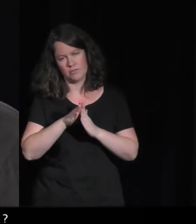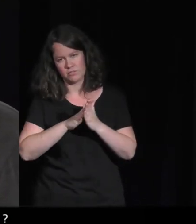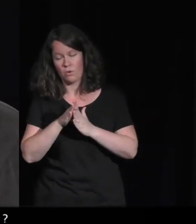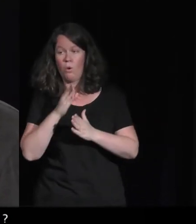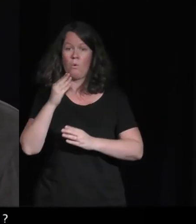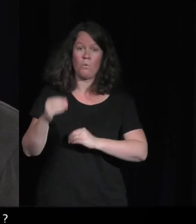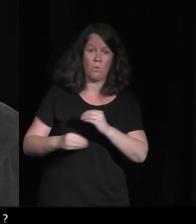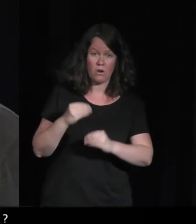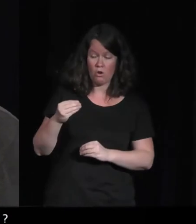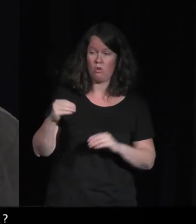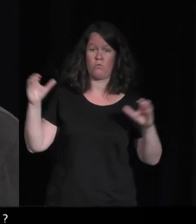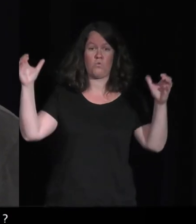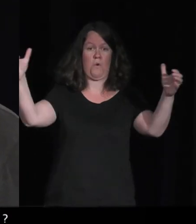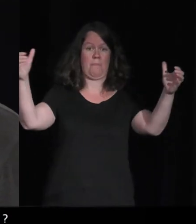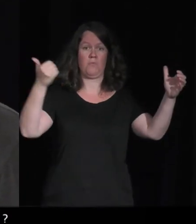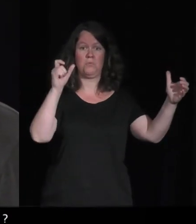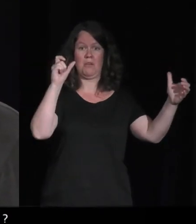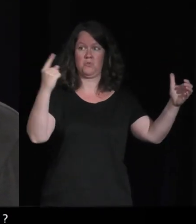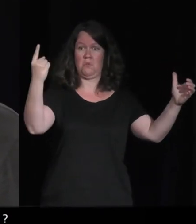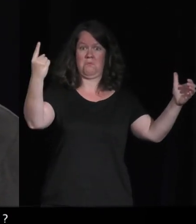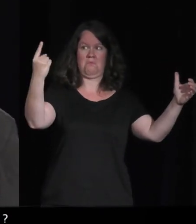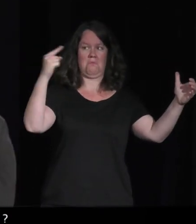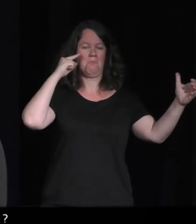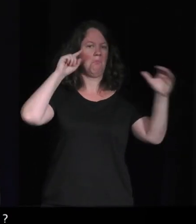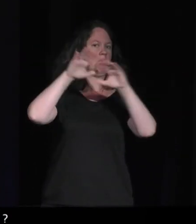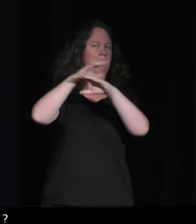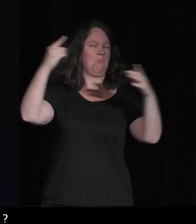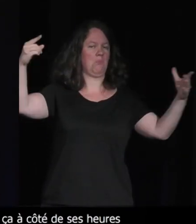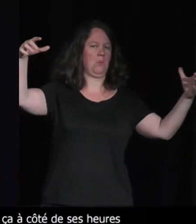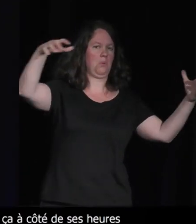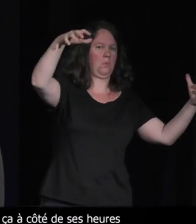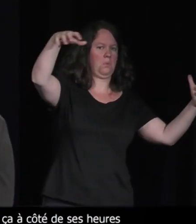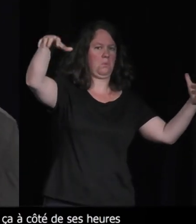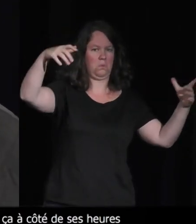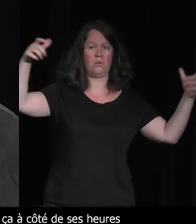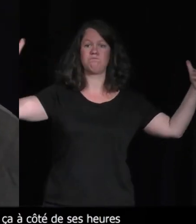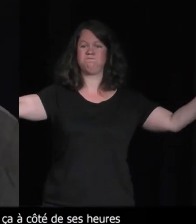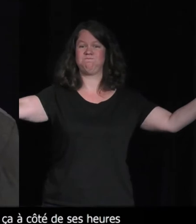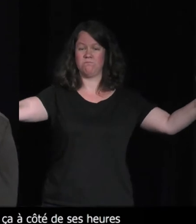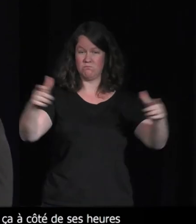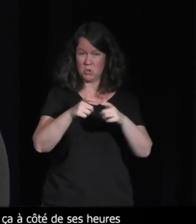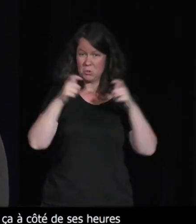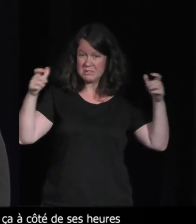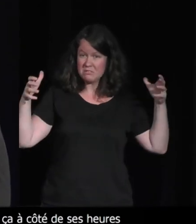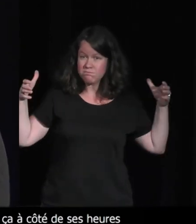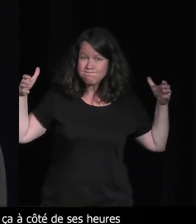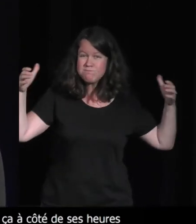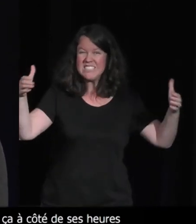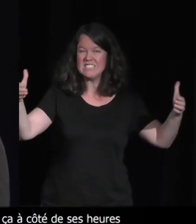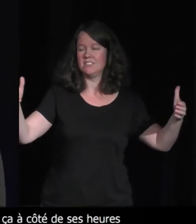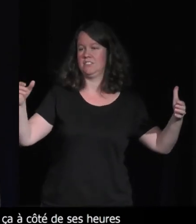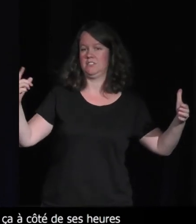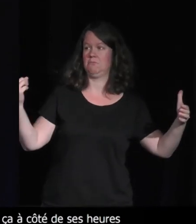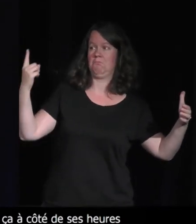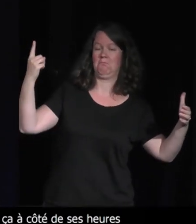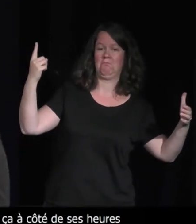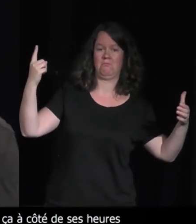seule personne qui est dans le groupe, mais alors, on ne sait pas très bien où. Et le groupe ne'intéresse pas trop à ce que la personne fait. Si, mais n'en fait pas de la com, alors que